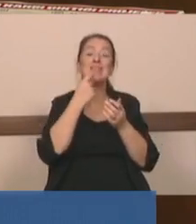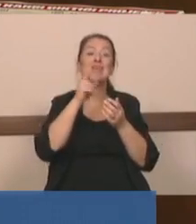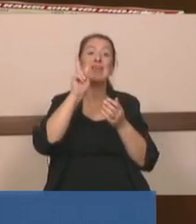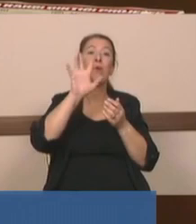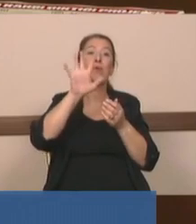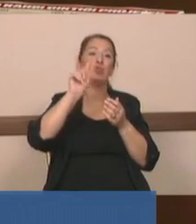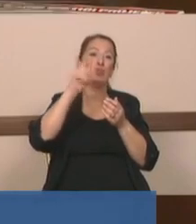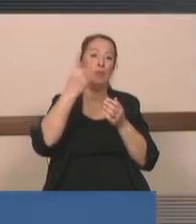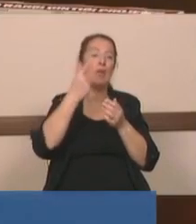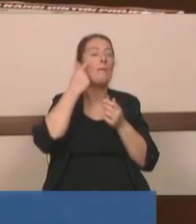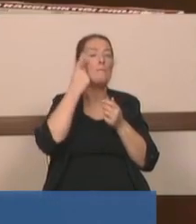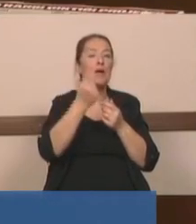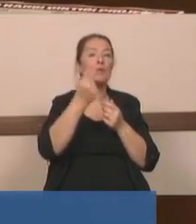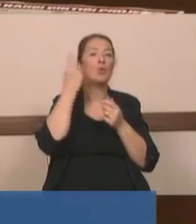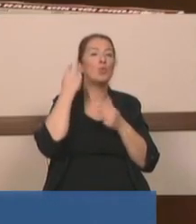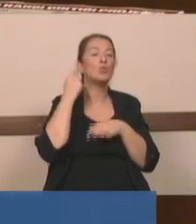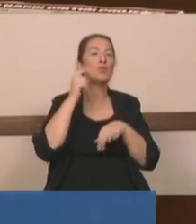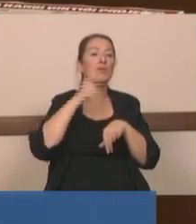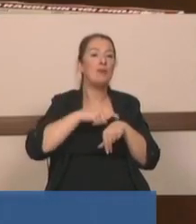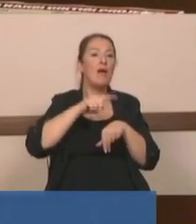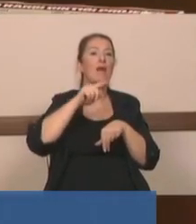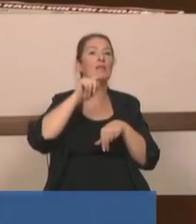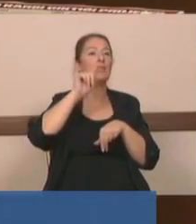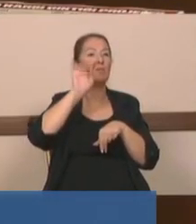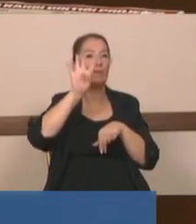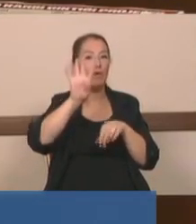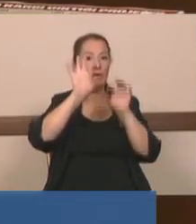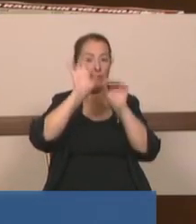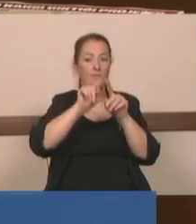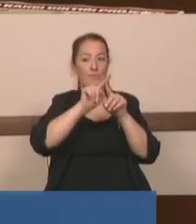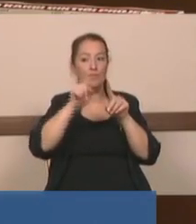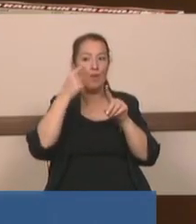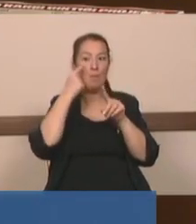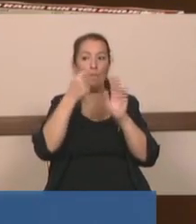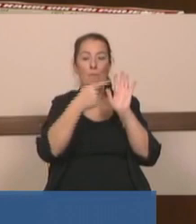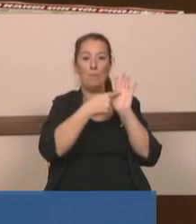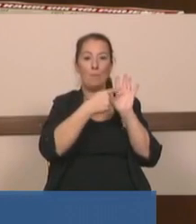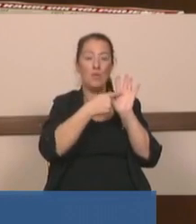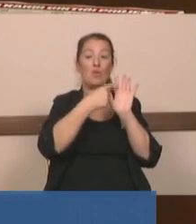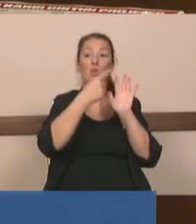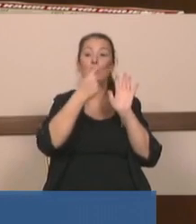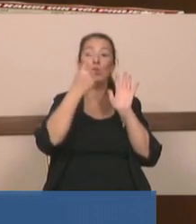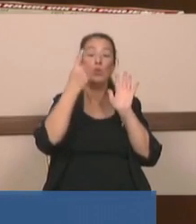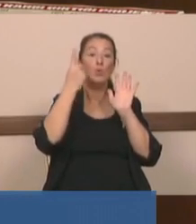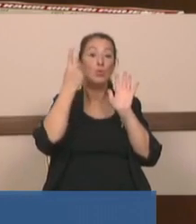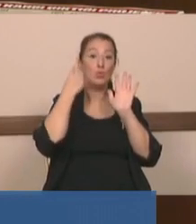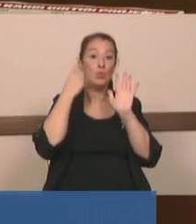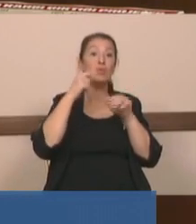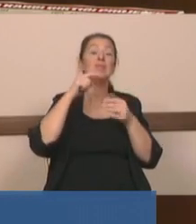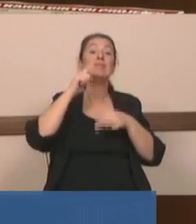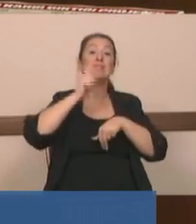Bakınız dün saat on altı itibariyle şu görüntüye bakınız. Dün saat on altı itibariyle